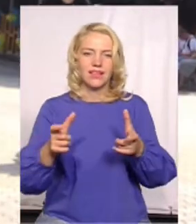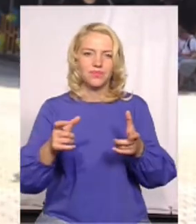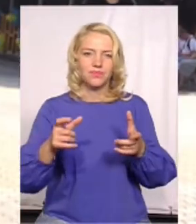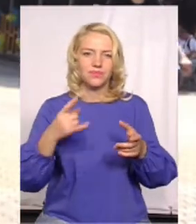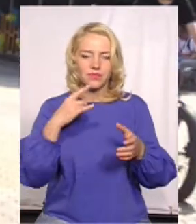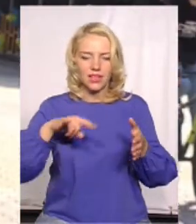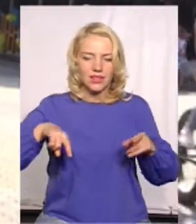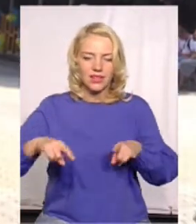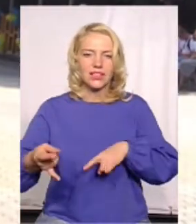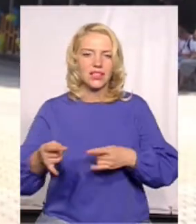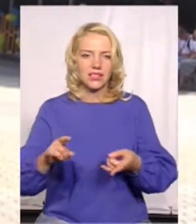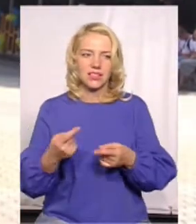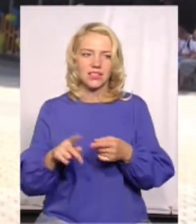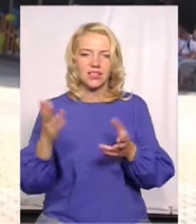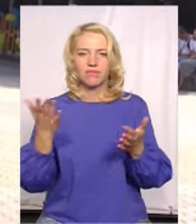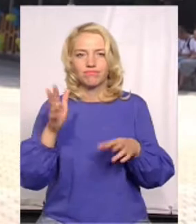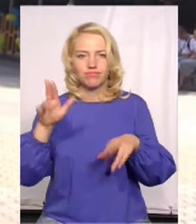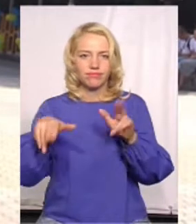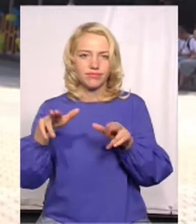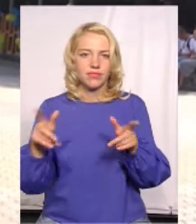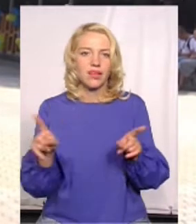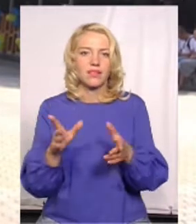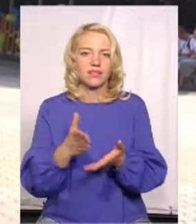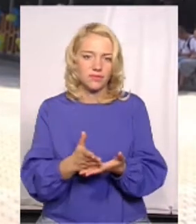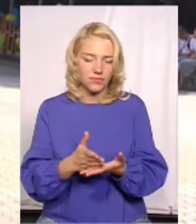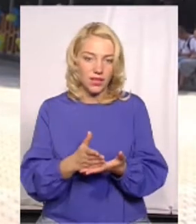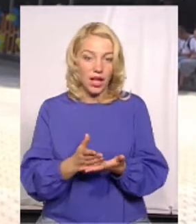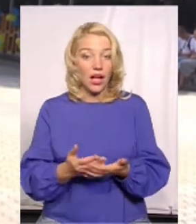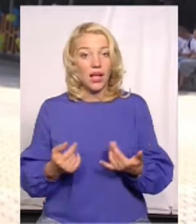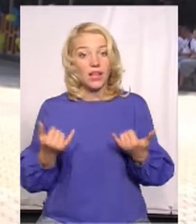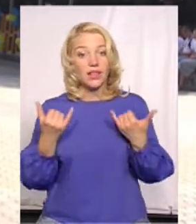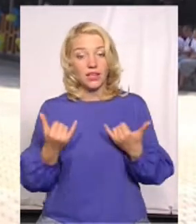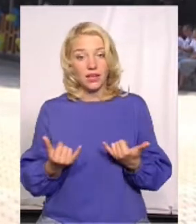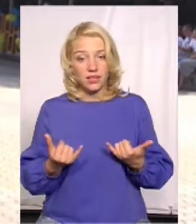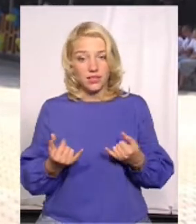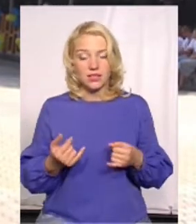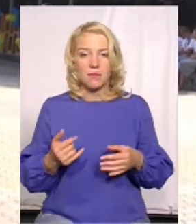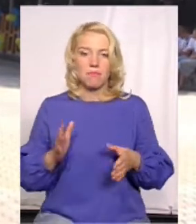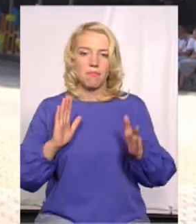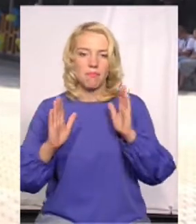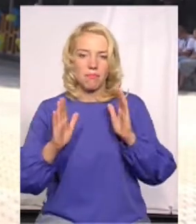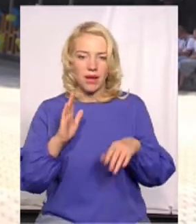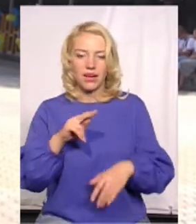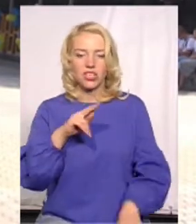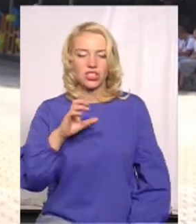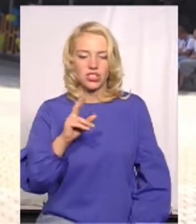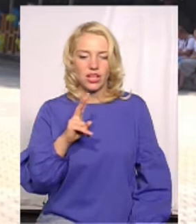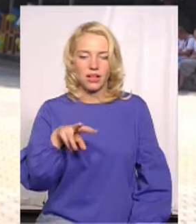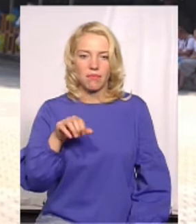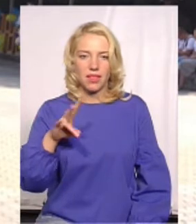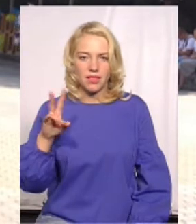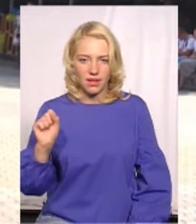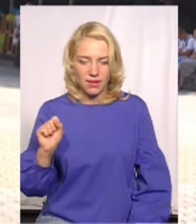якось пофарбували. Наразі в парку Чекмана космодром торік відновлений